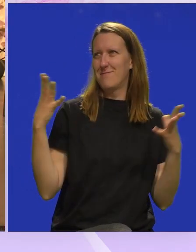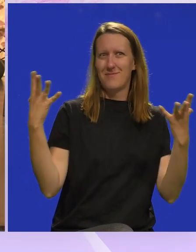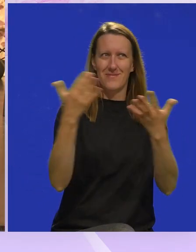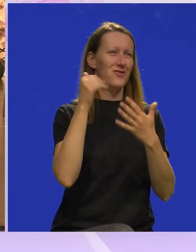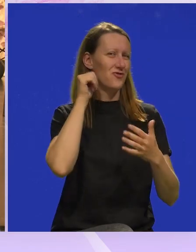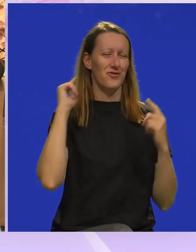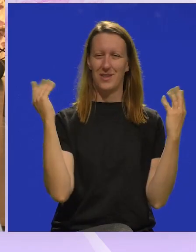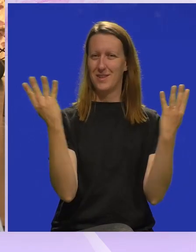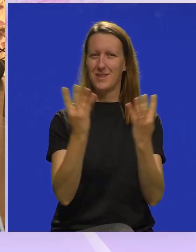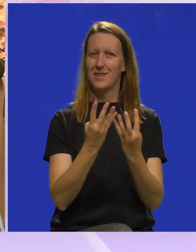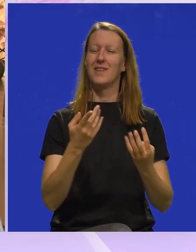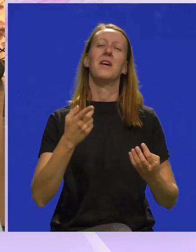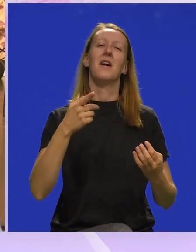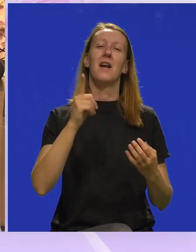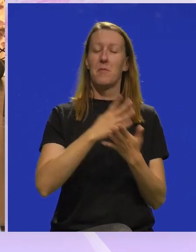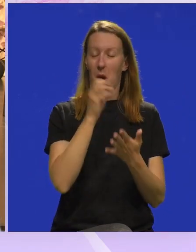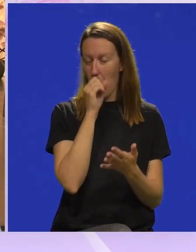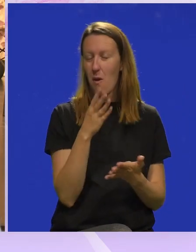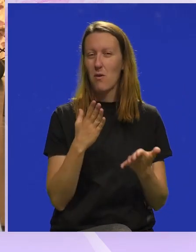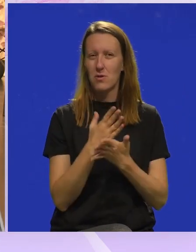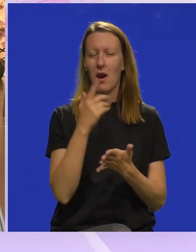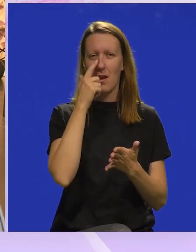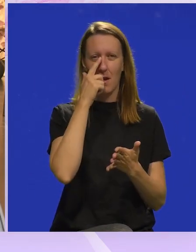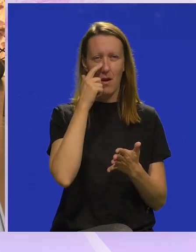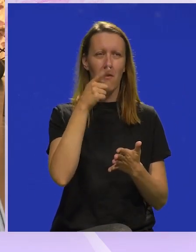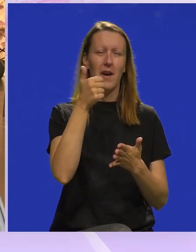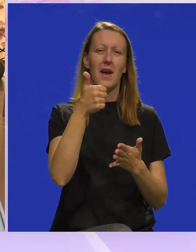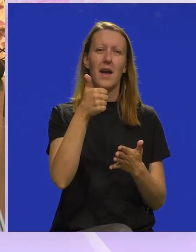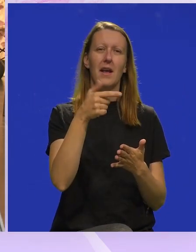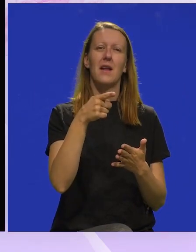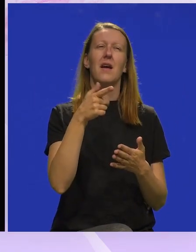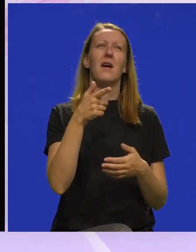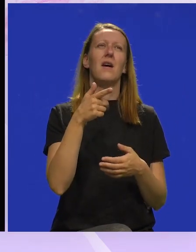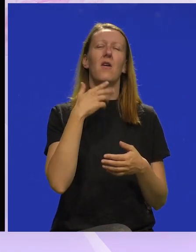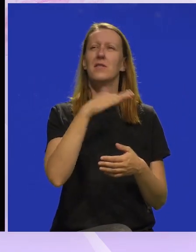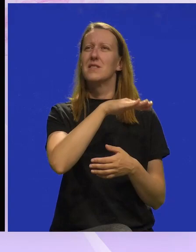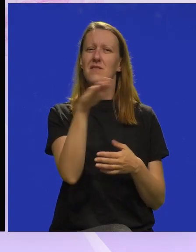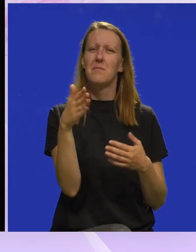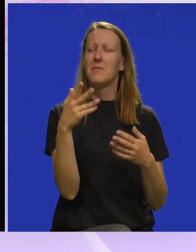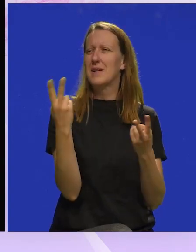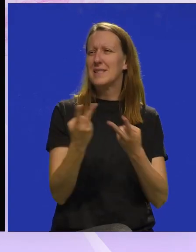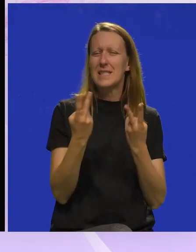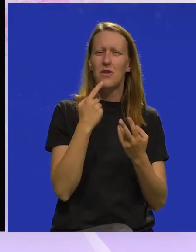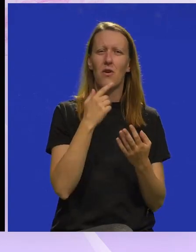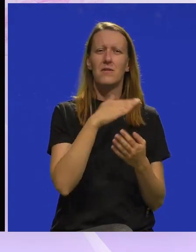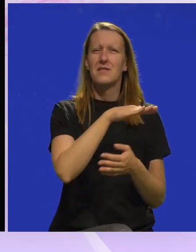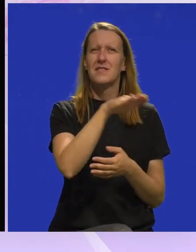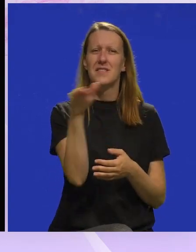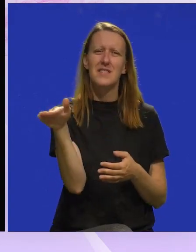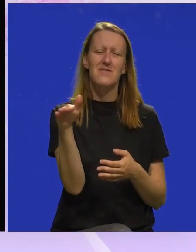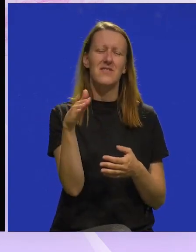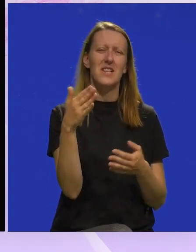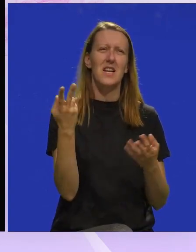mi nije bilo loše. Ali ova jedna tema koja je zapravo svima bliska i u kojoj se